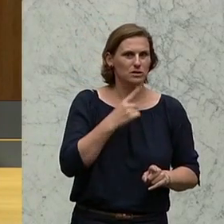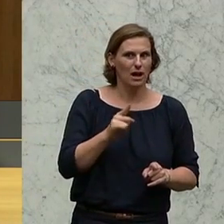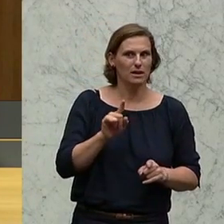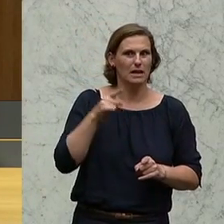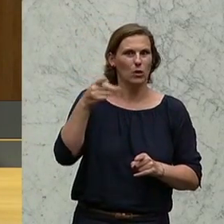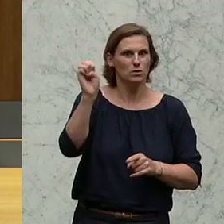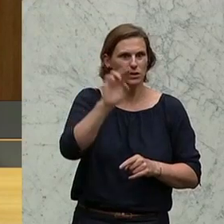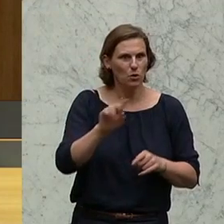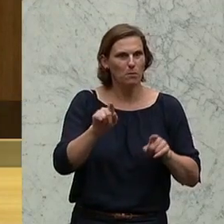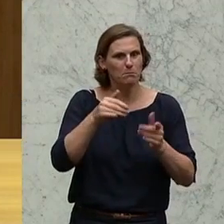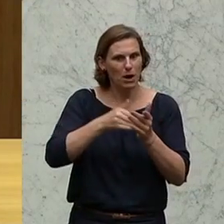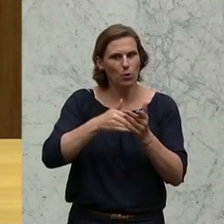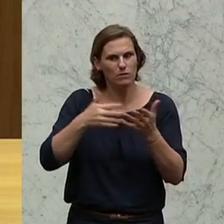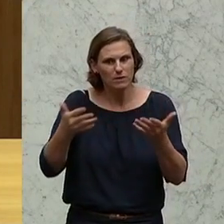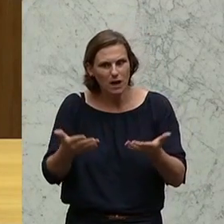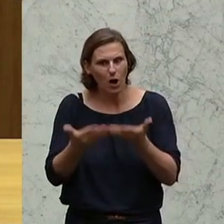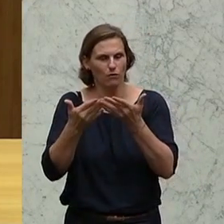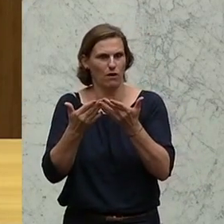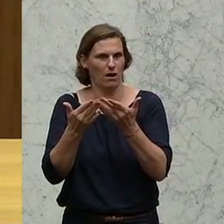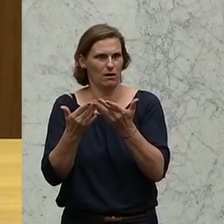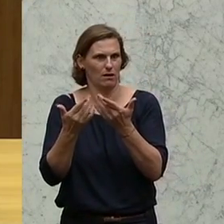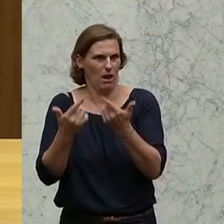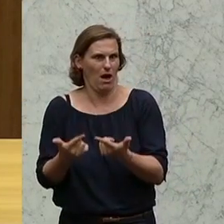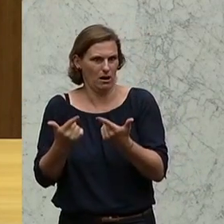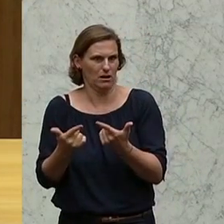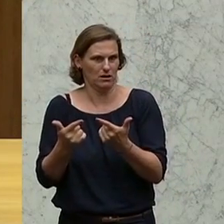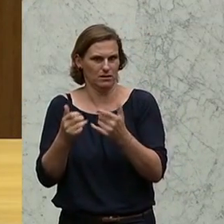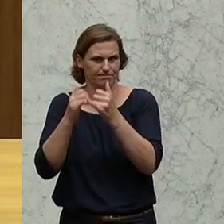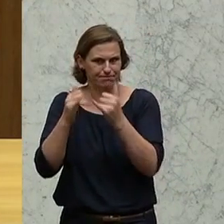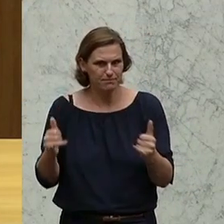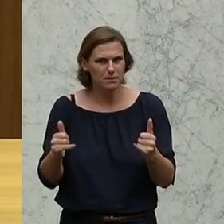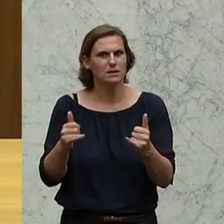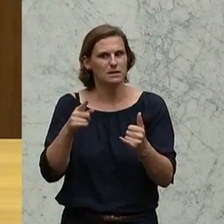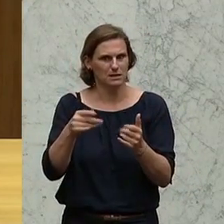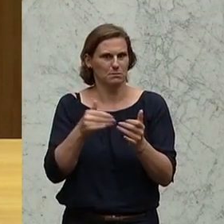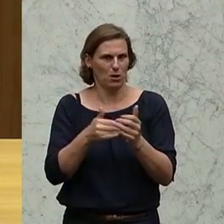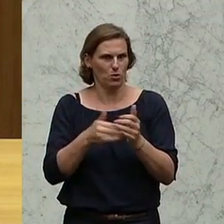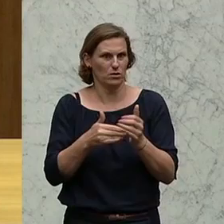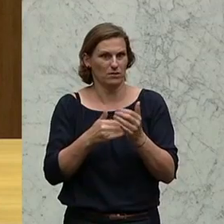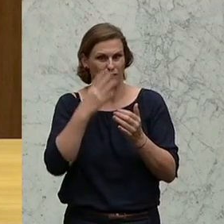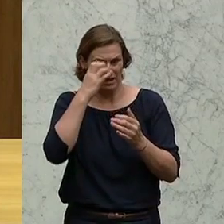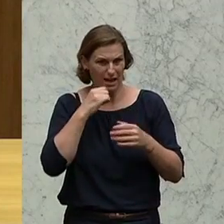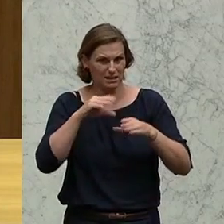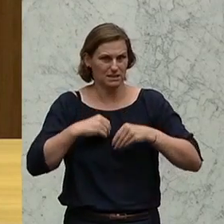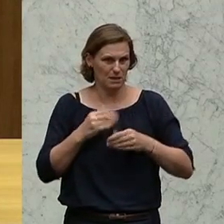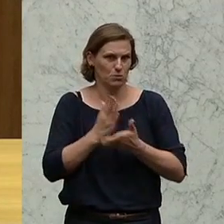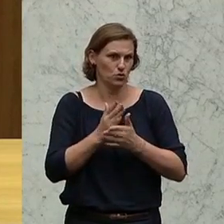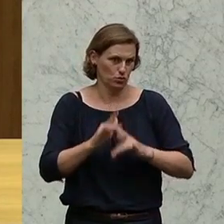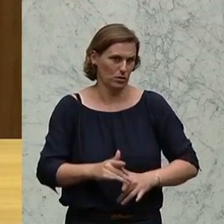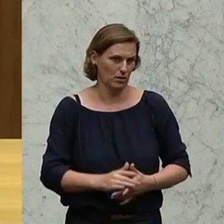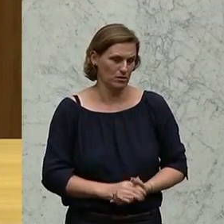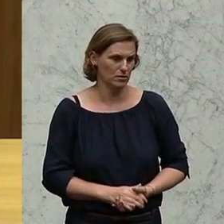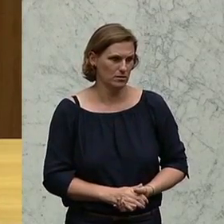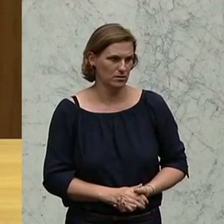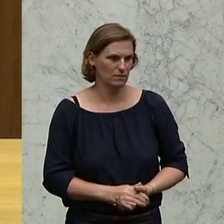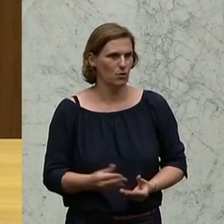außerhalb der EU braucht es Auffanglager. Und genau das bräuchte es auch. Und wenn man es ernst nehmen würde, dann hätten wir das auch schon. Denn das